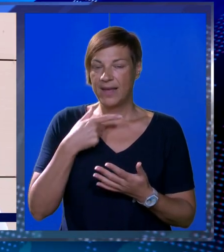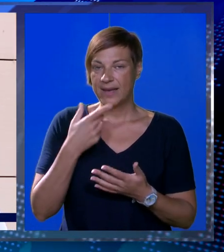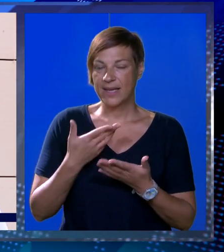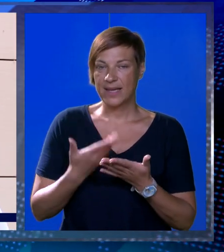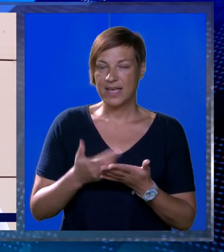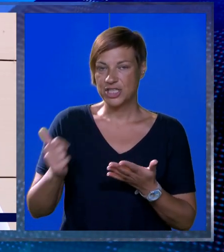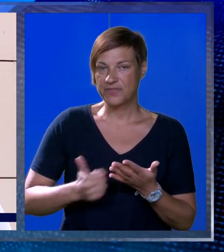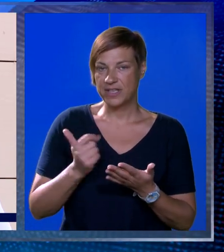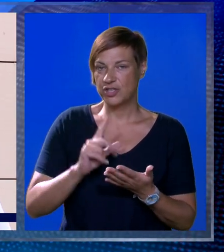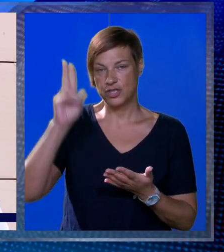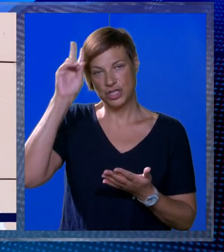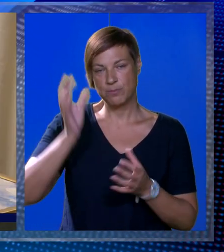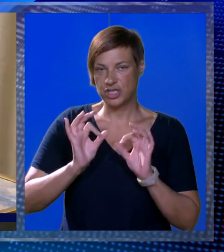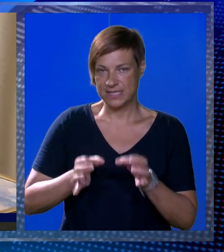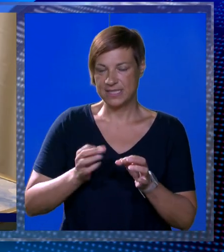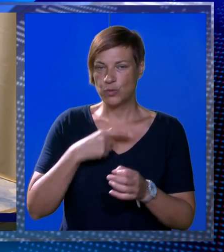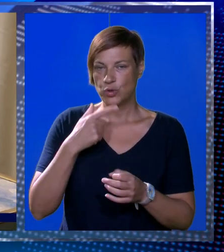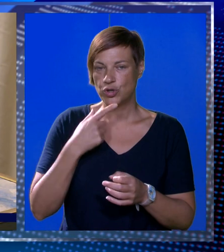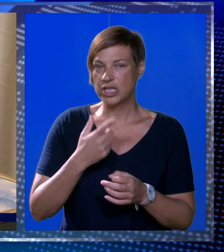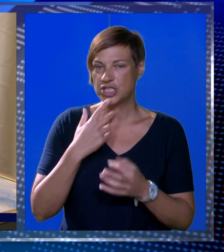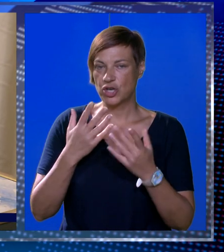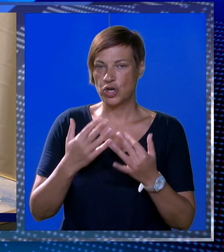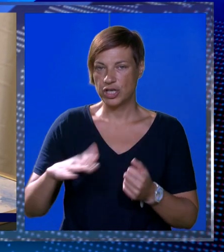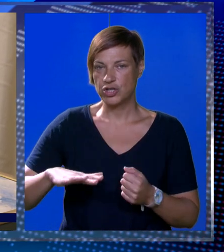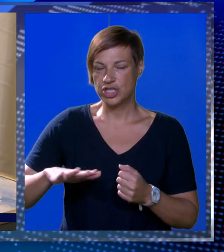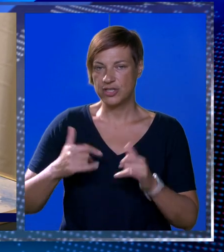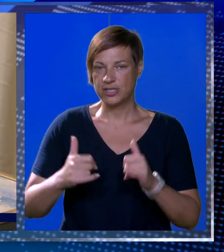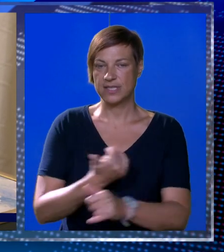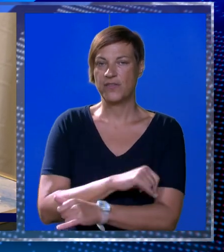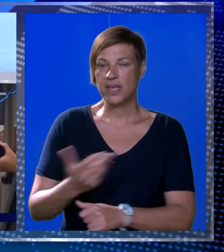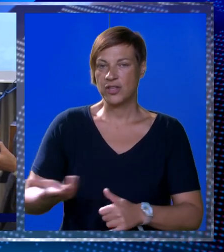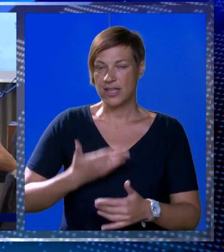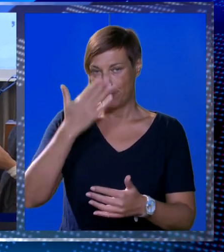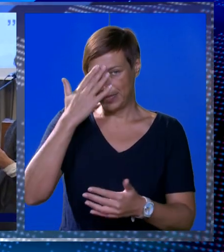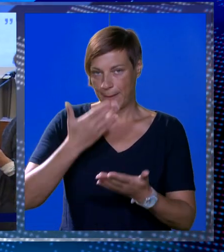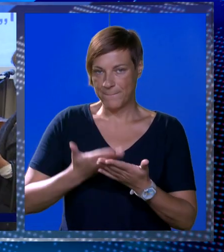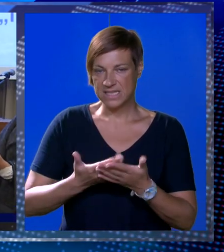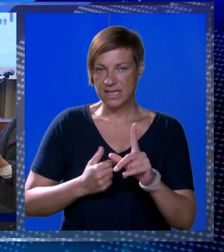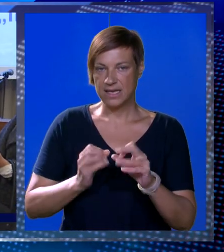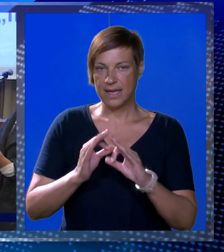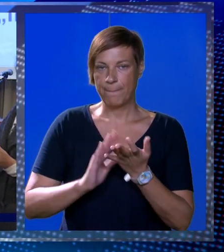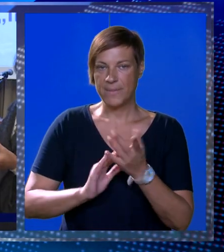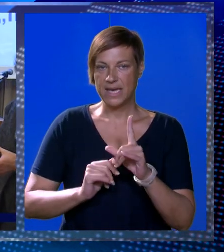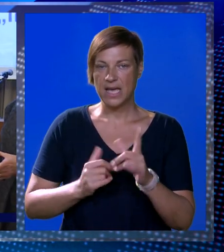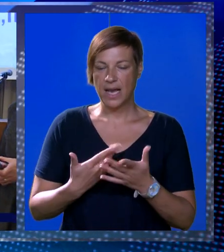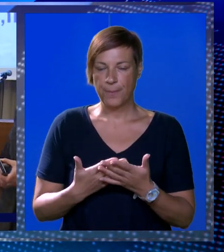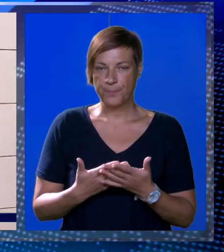Naglašava i kako se još ne može sa sigurnošću reći koliko će djece ove godine dobiti priznanje imperial.